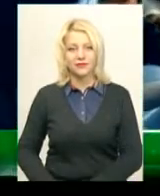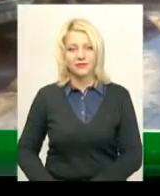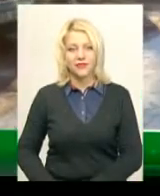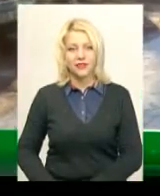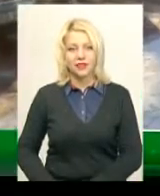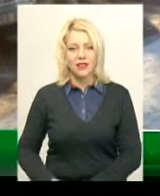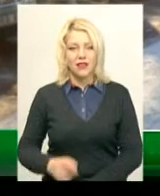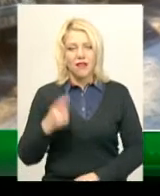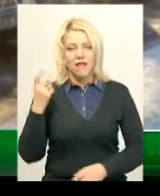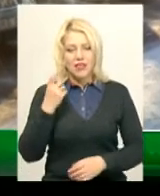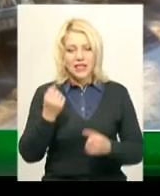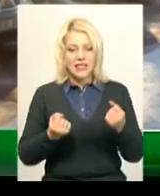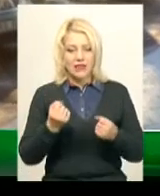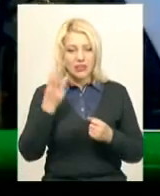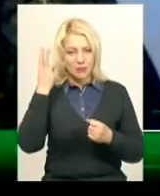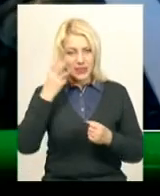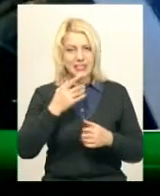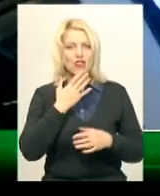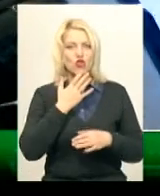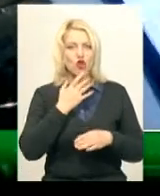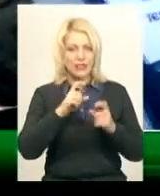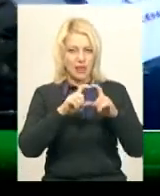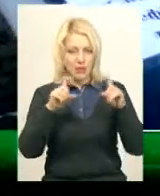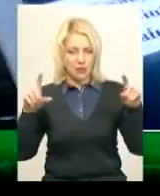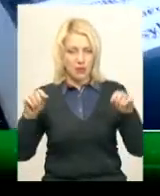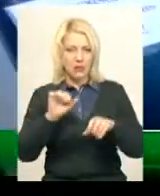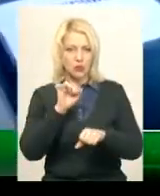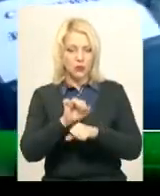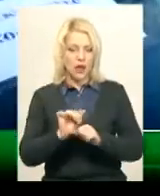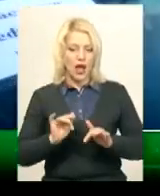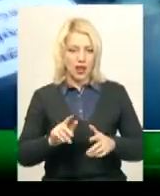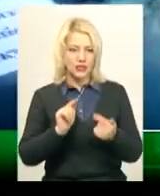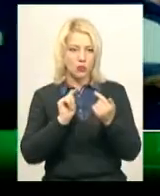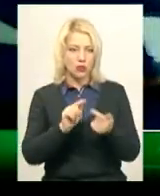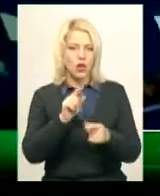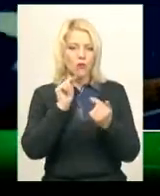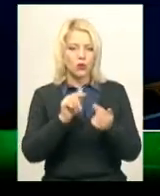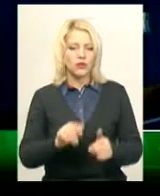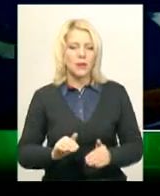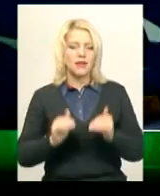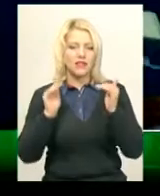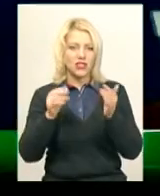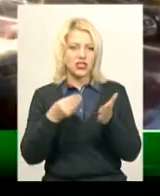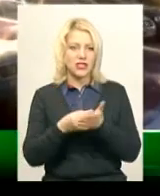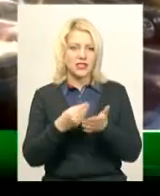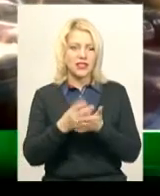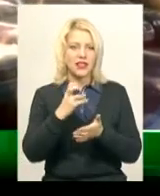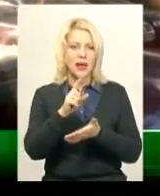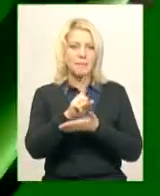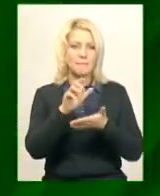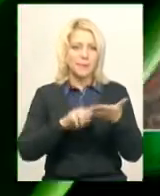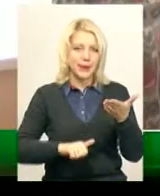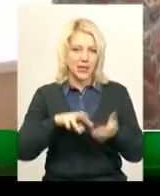Власники автівок Смольниччини з іноземною реєстрацією призупинили акцію протесту проти підвищення цін на розмитнення таких автомобілів.